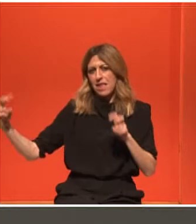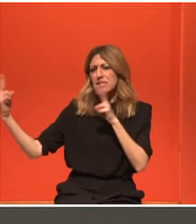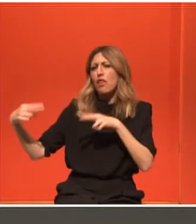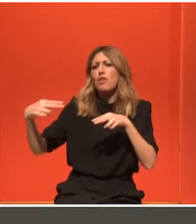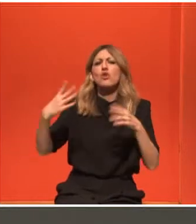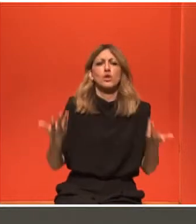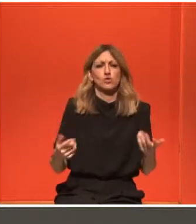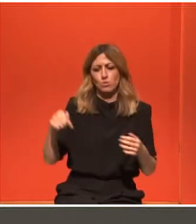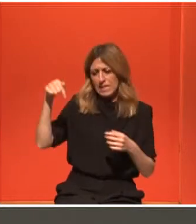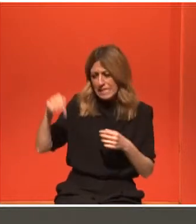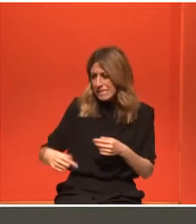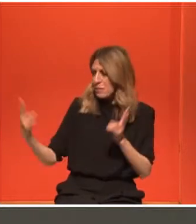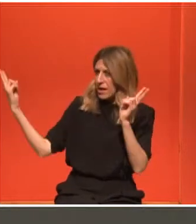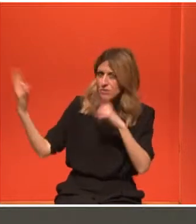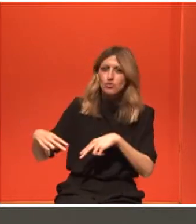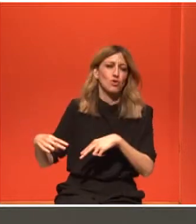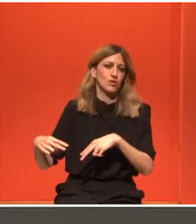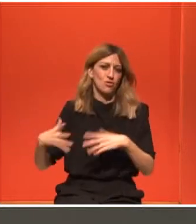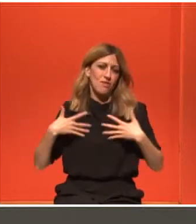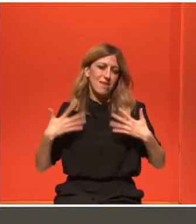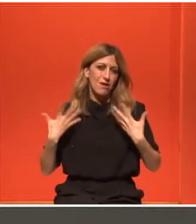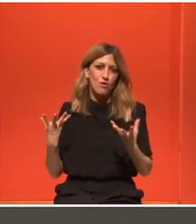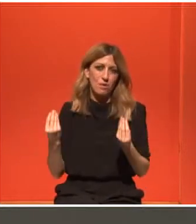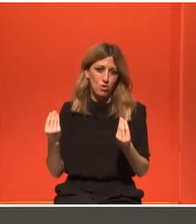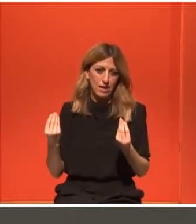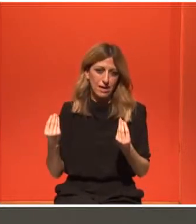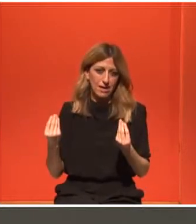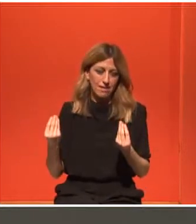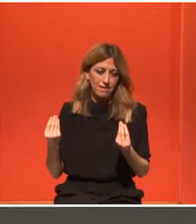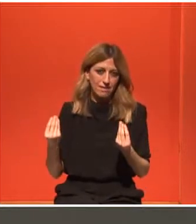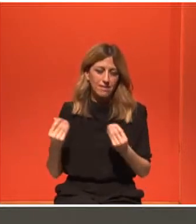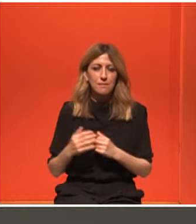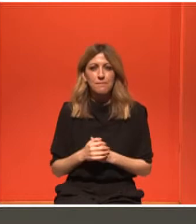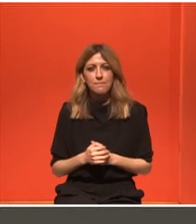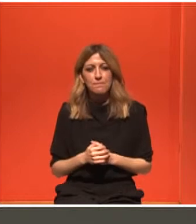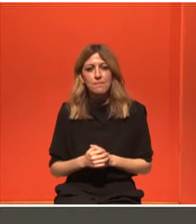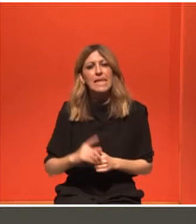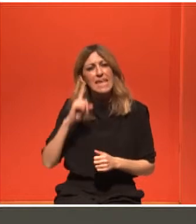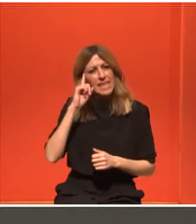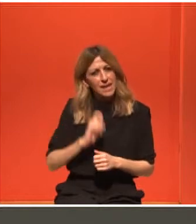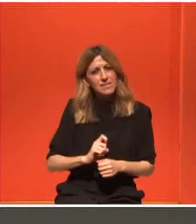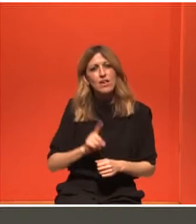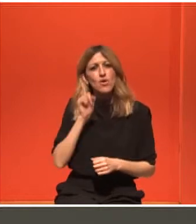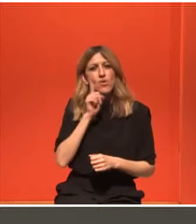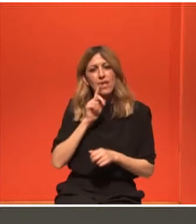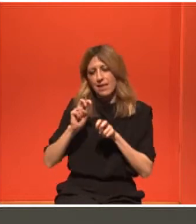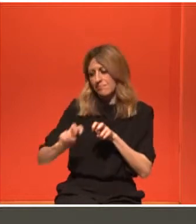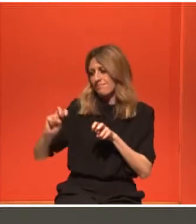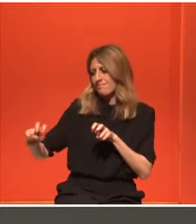σήμερα τις γνωρίζω και είμαι πολύ χαρούμενη γι' αυτό, ότι κάθε μία από αυτές τις γυναίκες